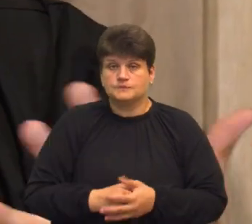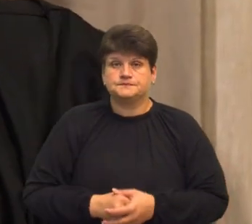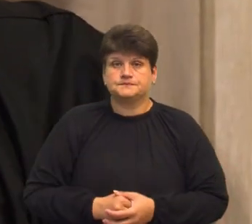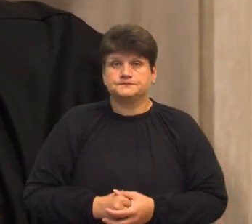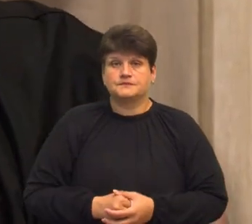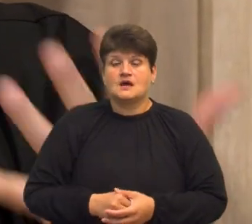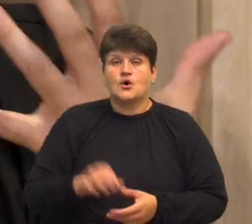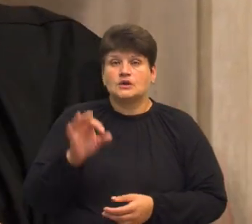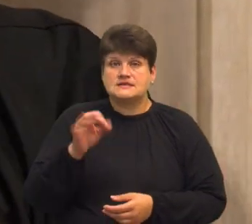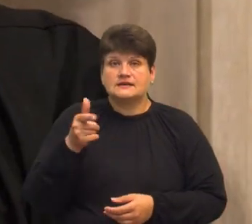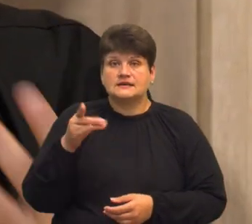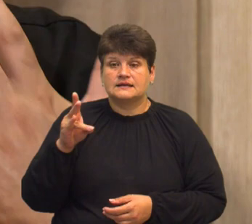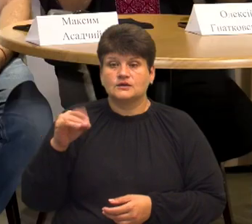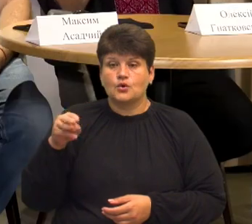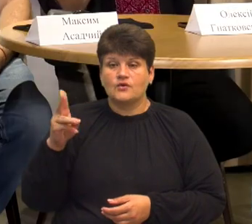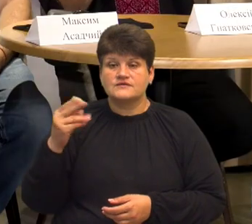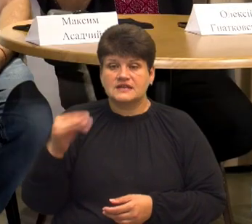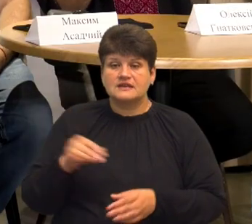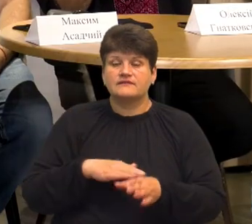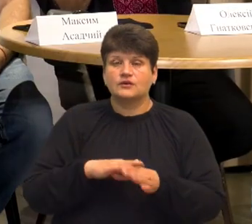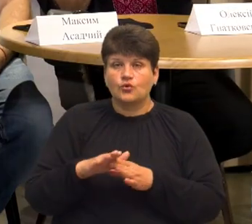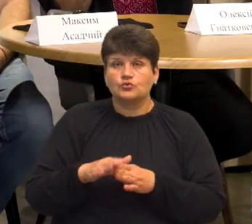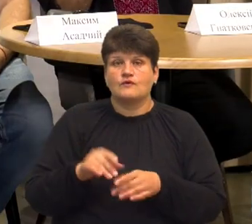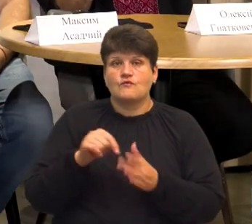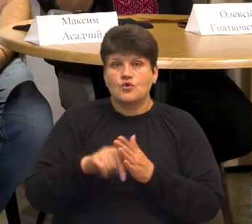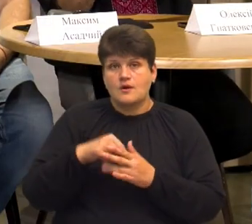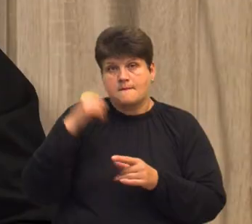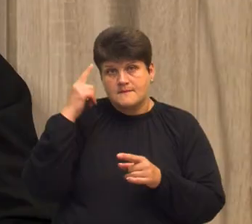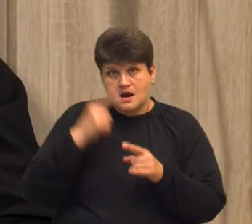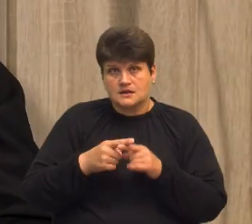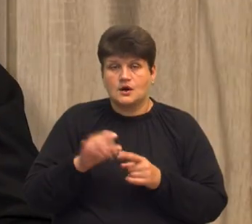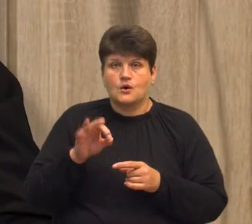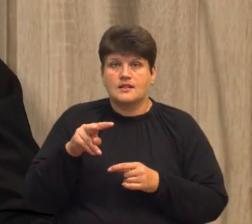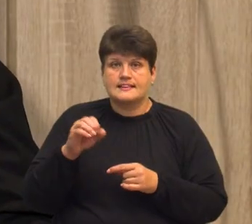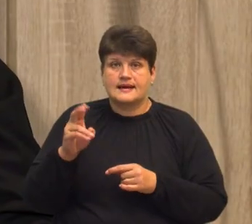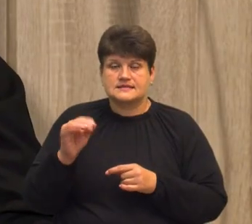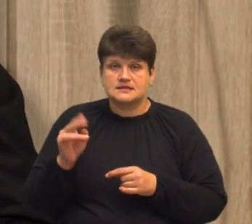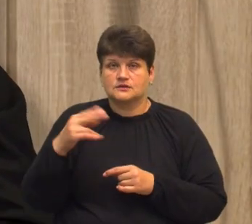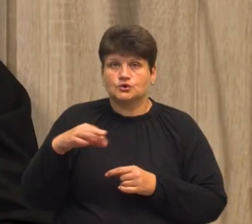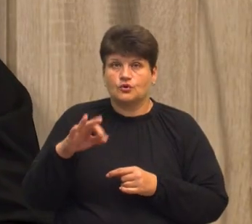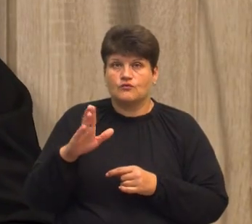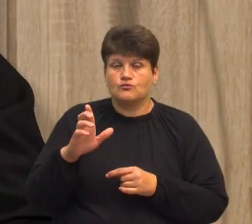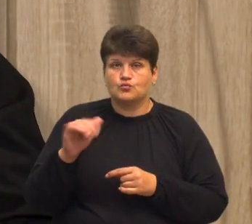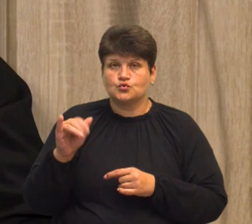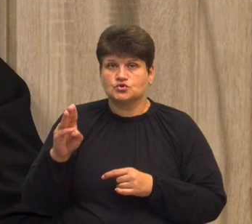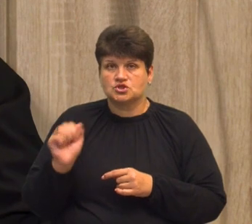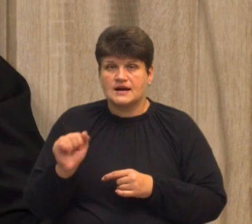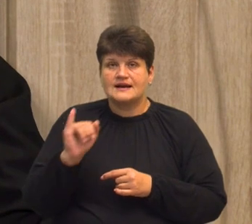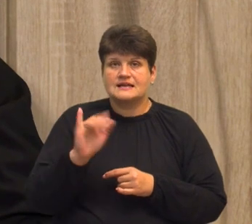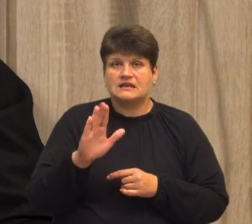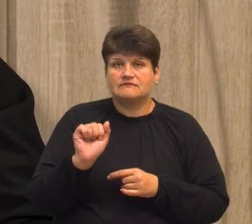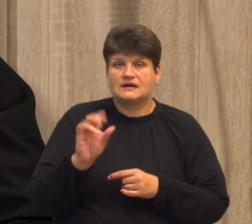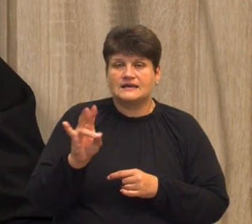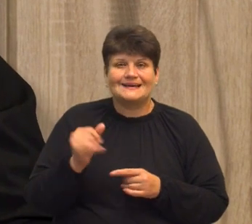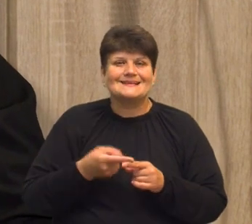– актор Франківського театру, який виконав роль брата Олекса Довбуша Івана. Оце історія не про грабіжників, не про